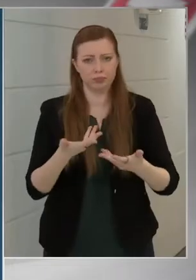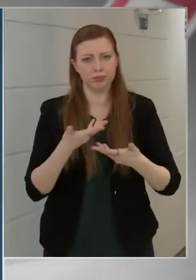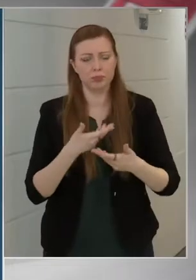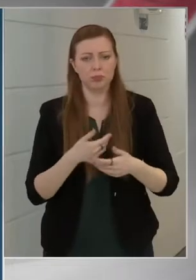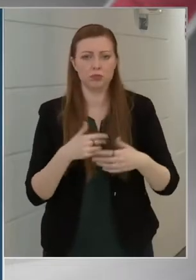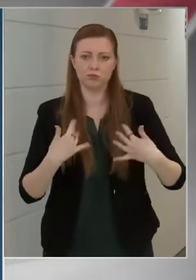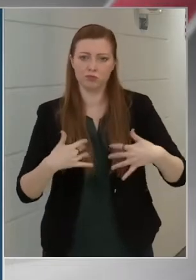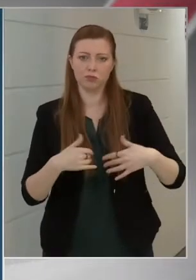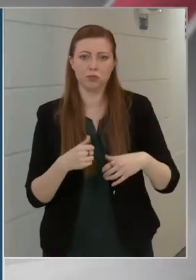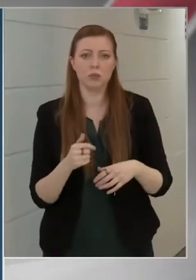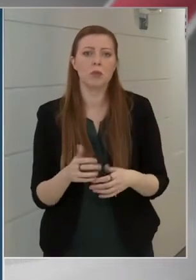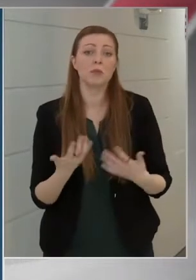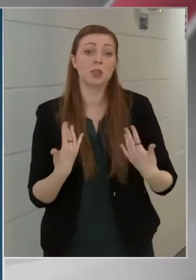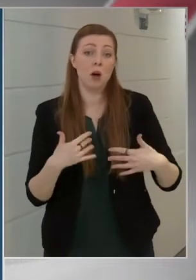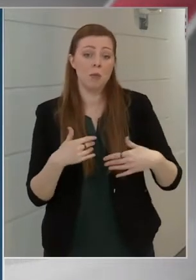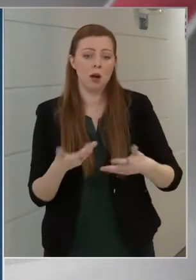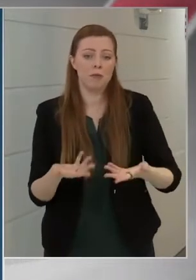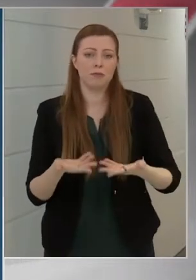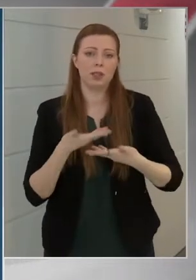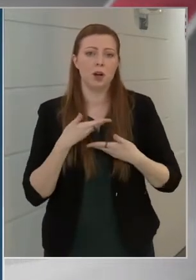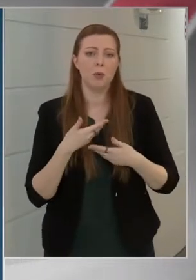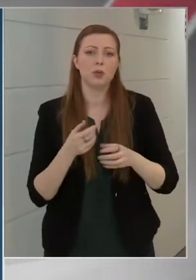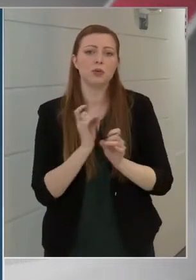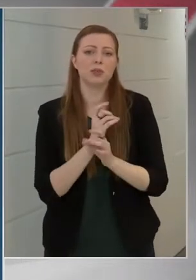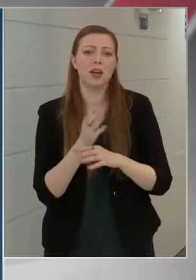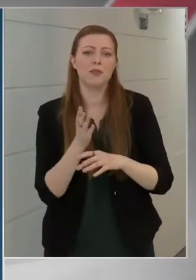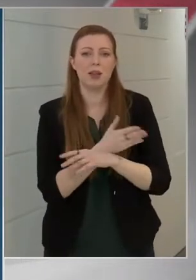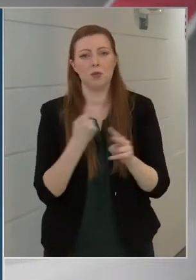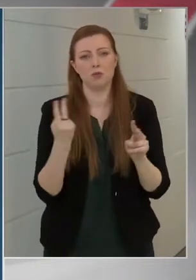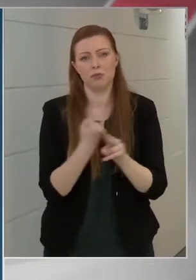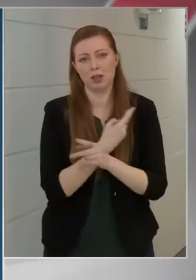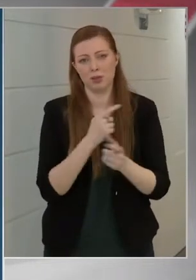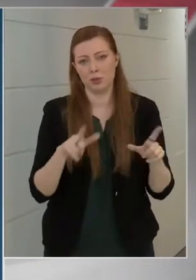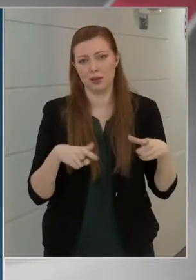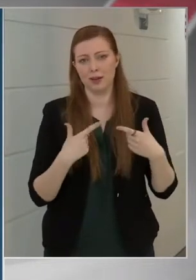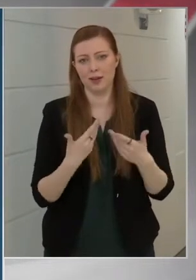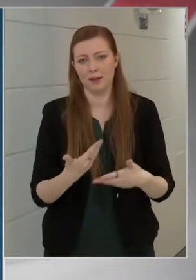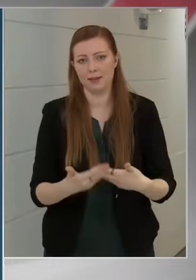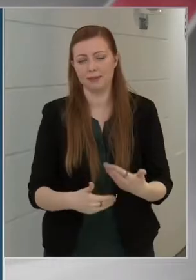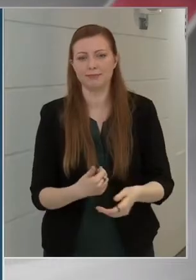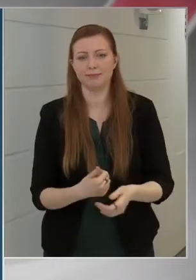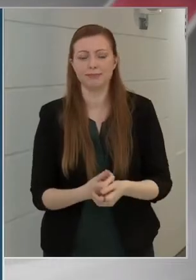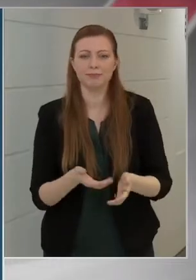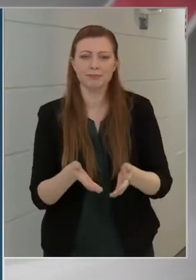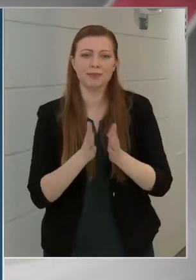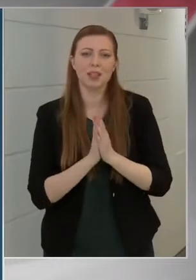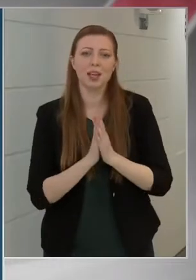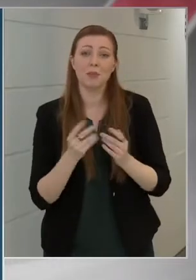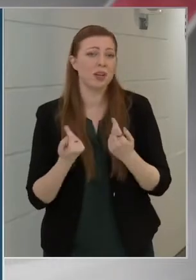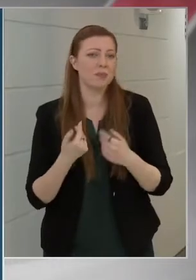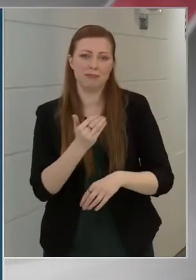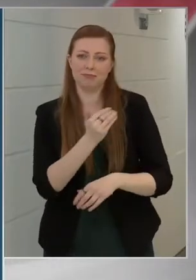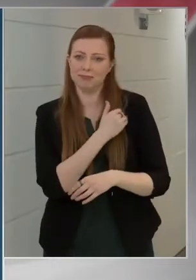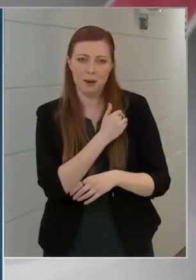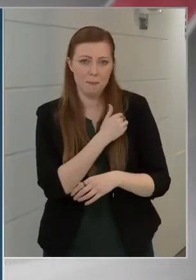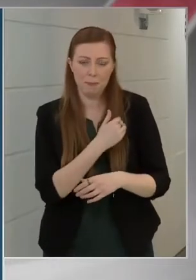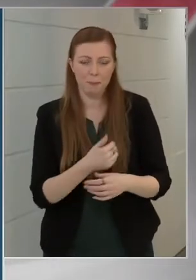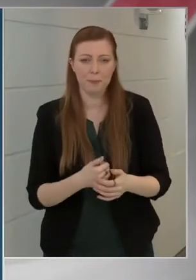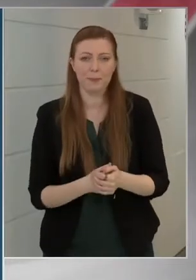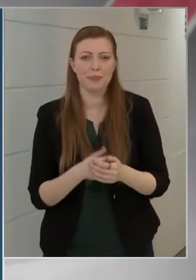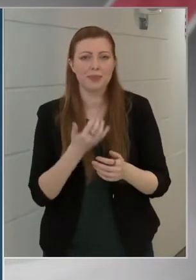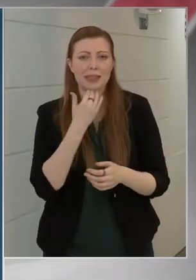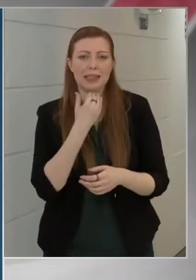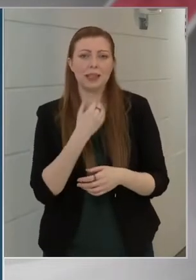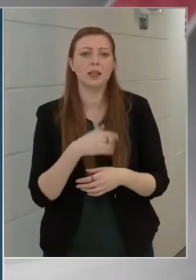hogy minél előbb visszakaphassuk a járvány előtt megszokott életünket. Kérem, hogy aki még nem jelezte igényét, a